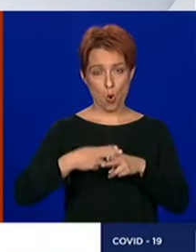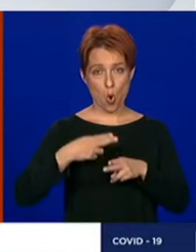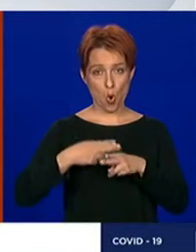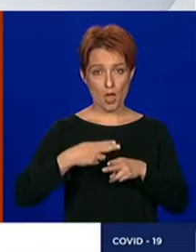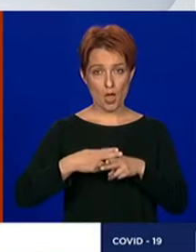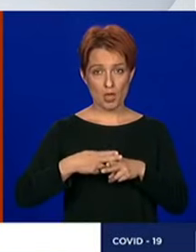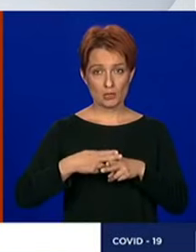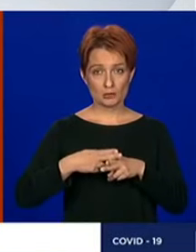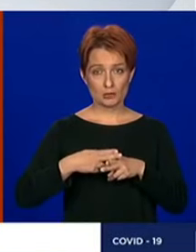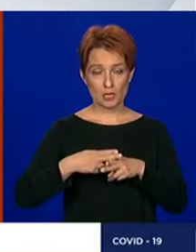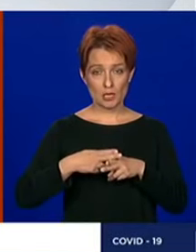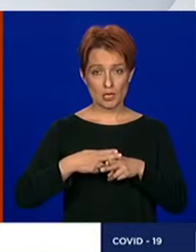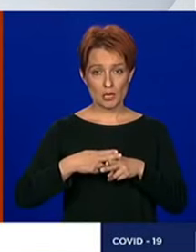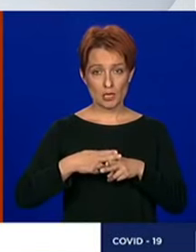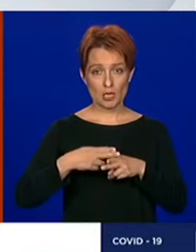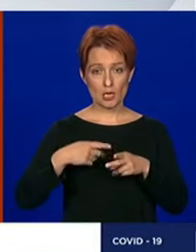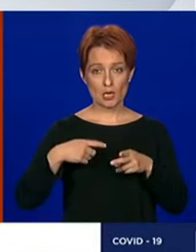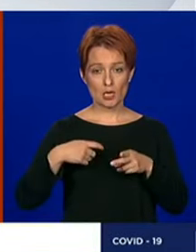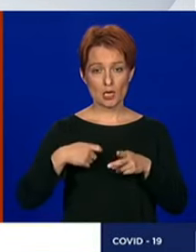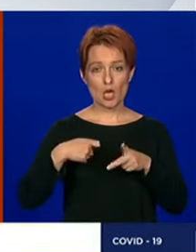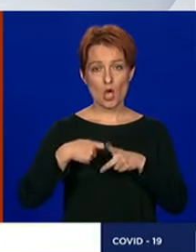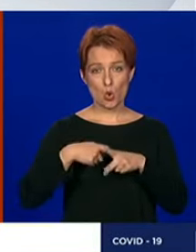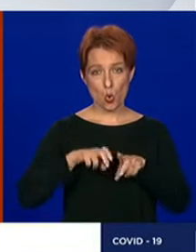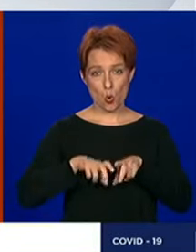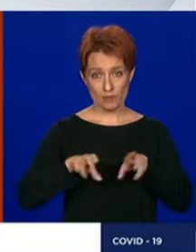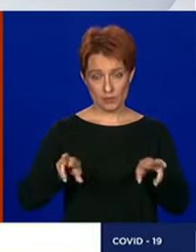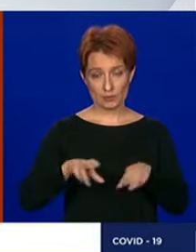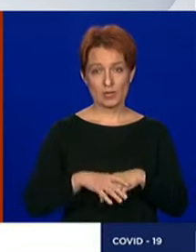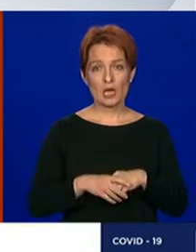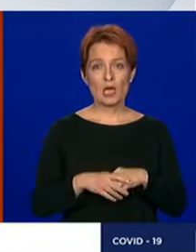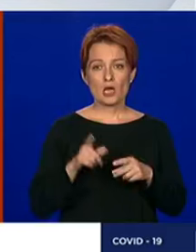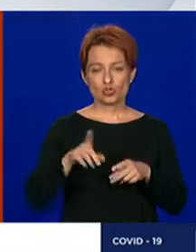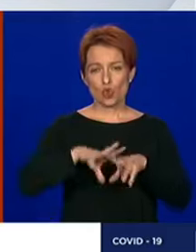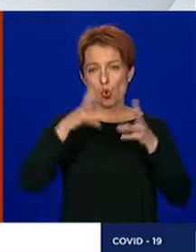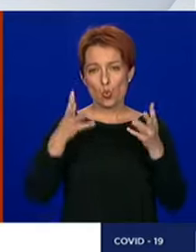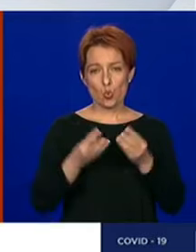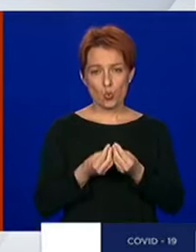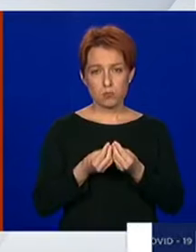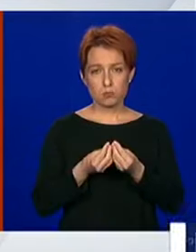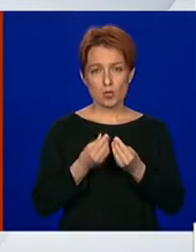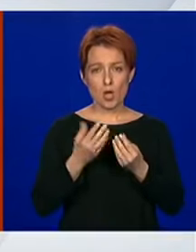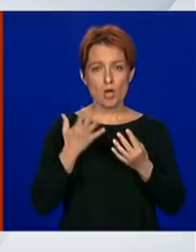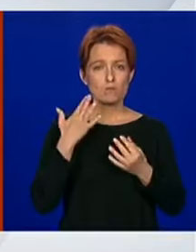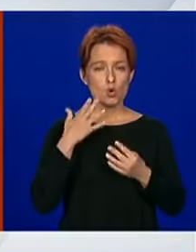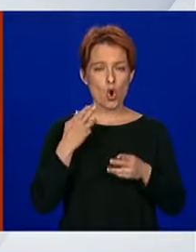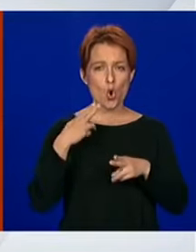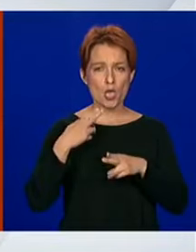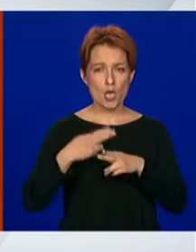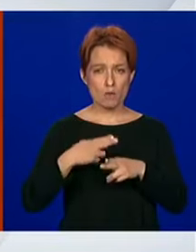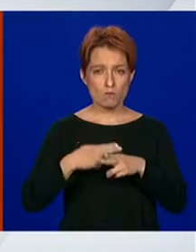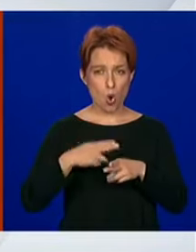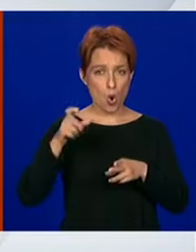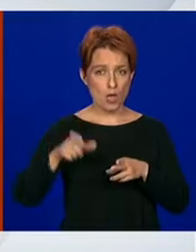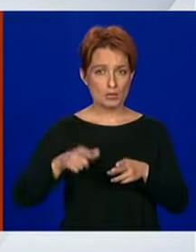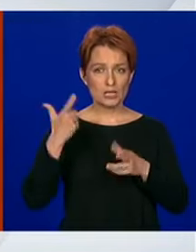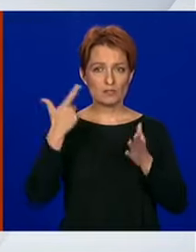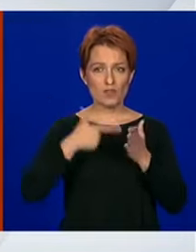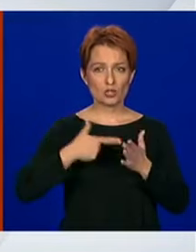diagnosticiranim ovom bolesću, što ukupno daje broj oboljelih u Republici Hrvatskoj od